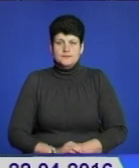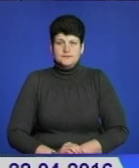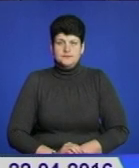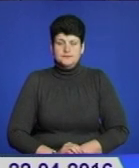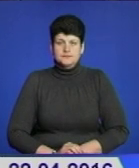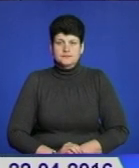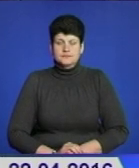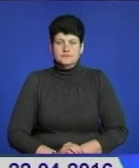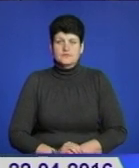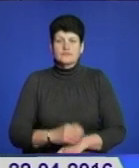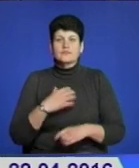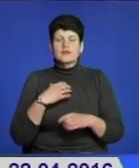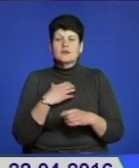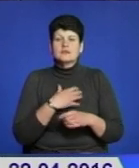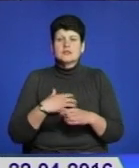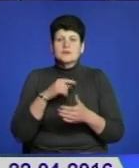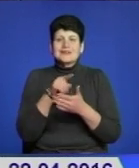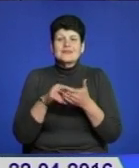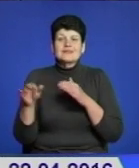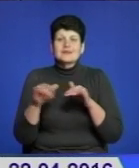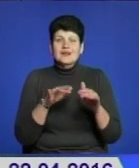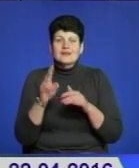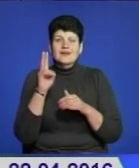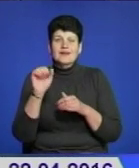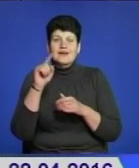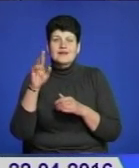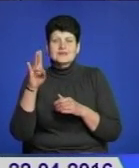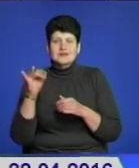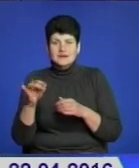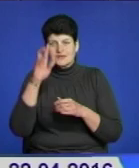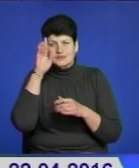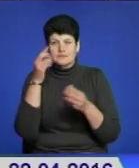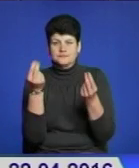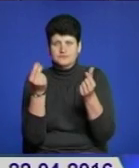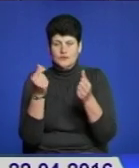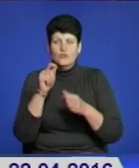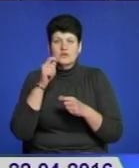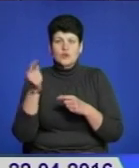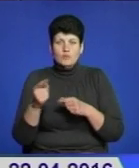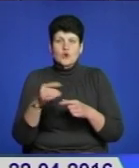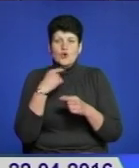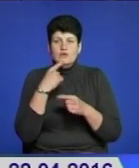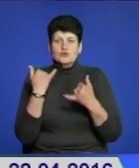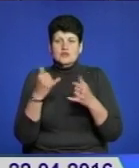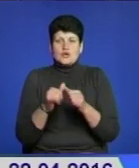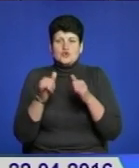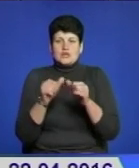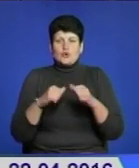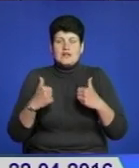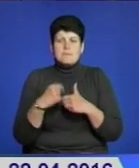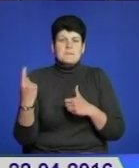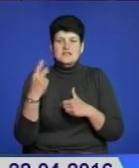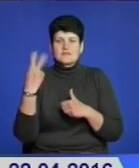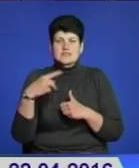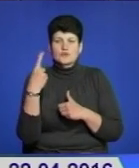Нагальне питання діяльності системи казначейської служби України вирішували сьогодні у Тернополі наруширеній колегії. Вперше за понад 20 років